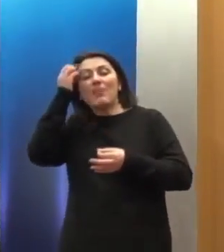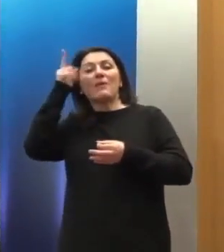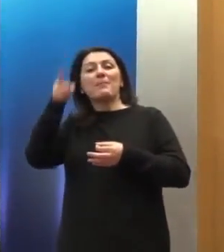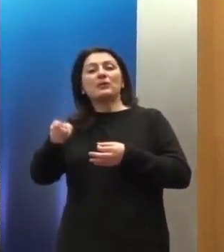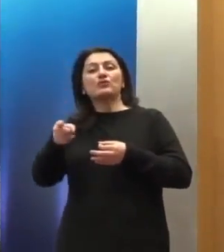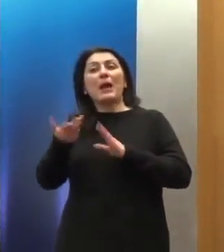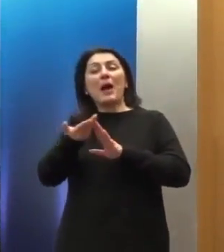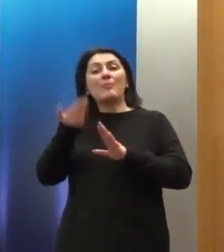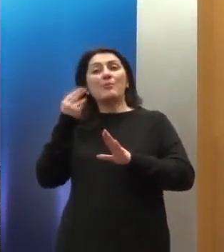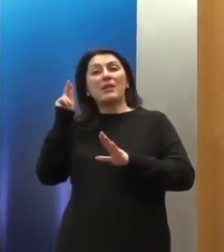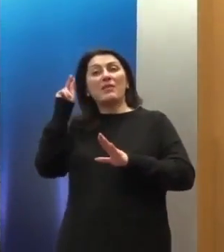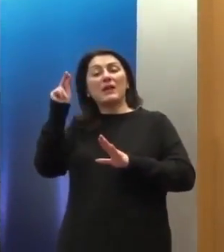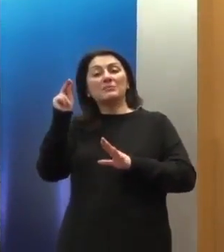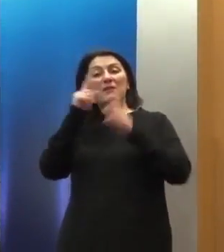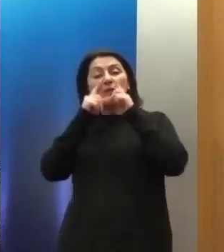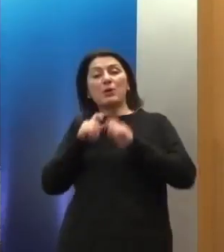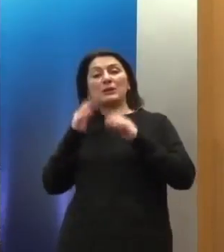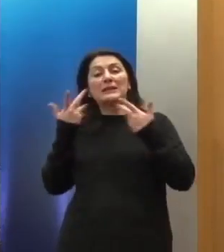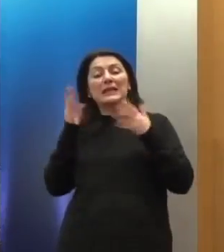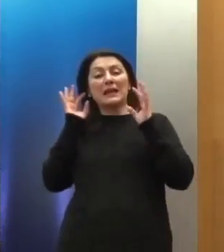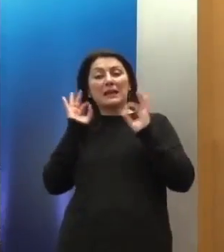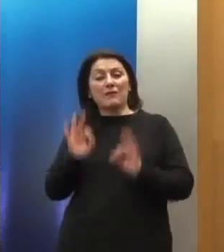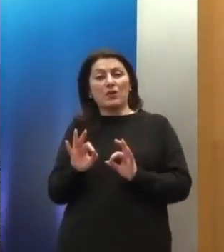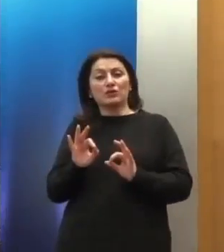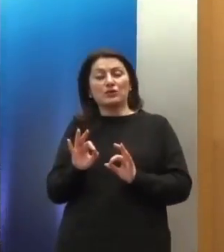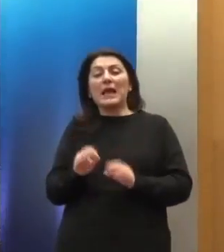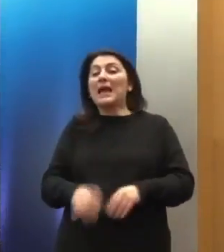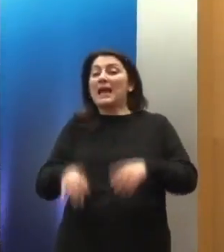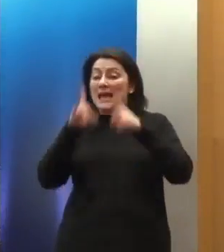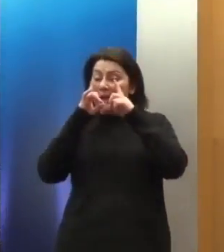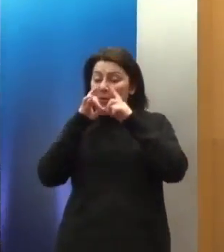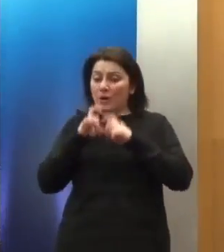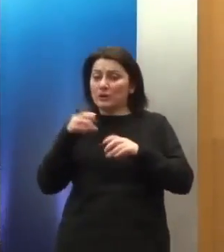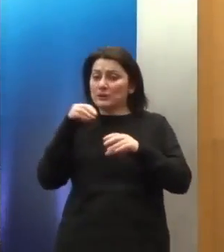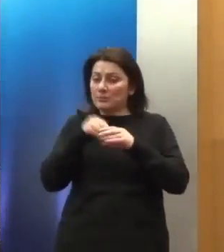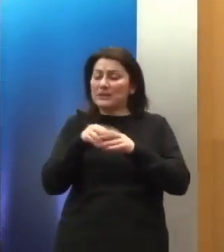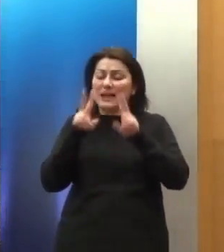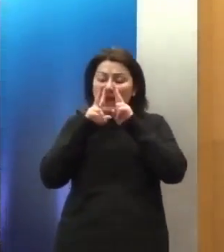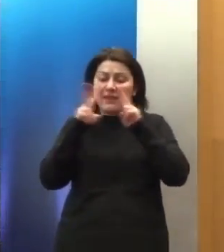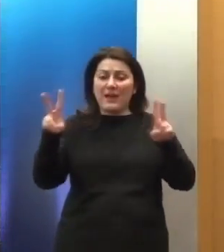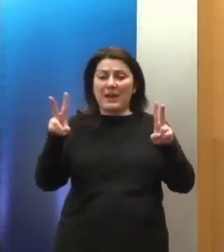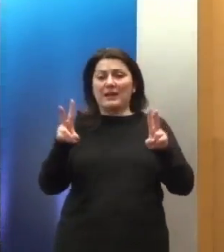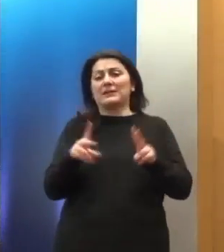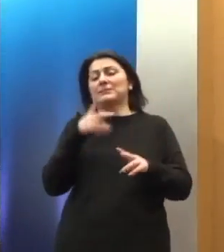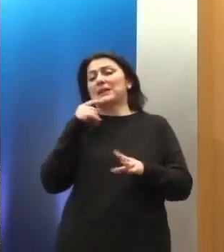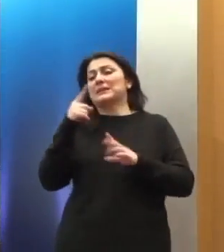προσχωρώντας το συμβατικό κείμενο. Και αυτές οι υποχρεώσεις είναι αρκετά σαφείς στα συμβατικά κείμενα.